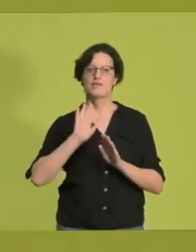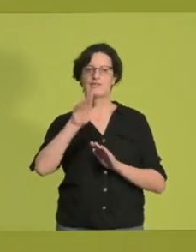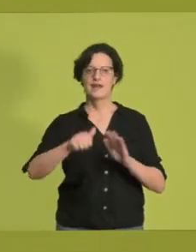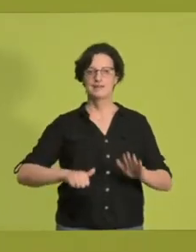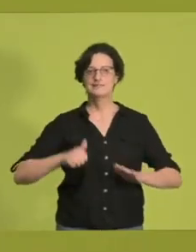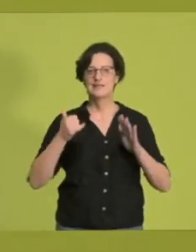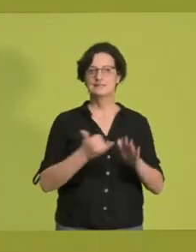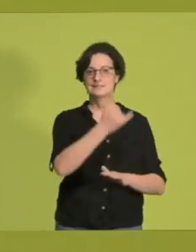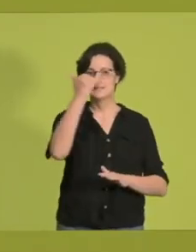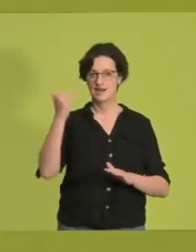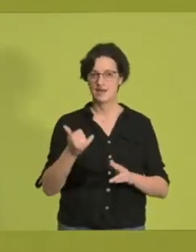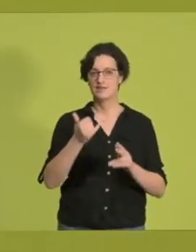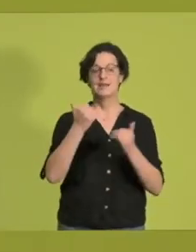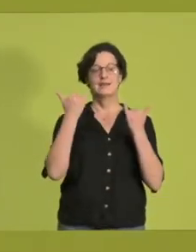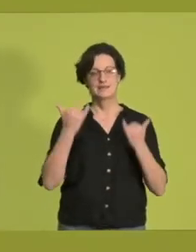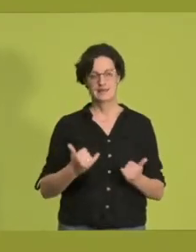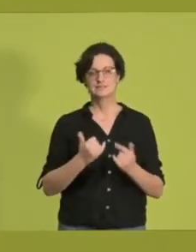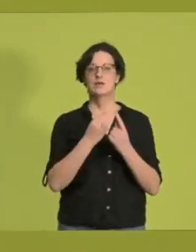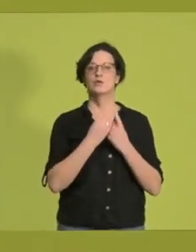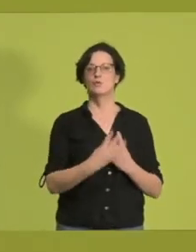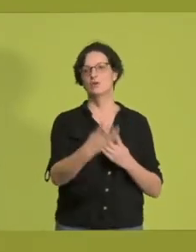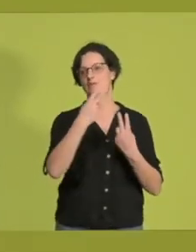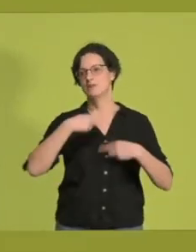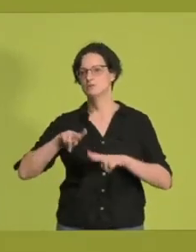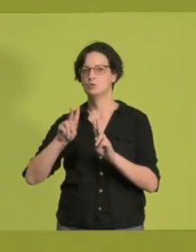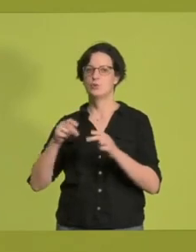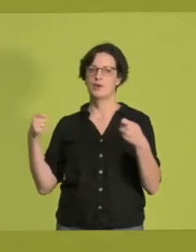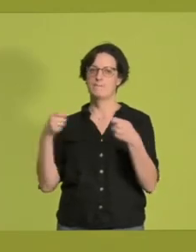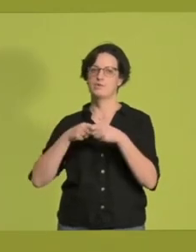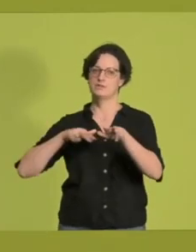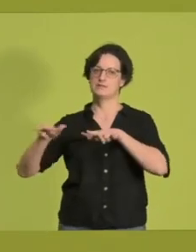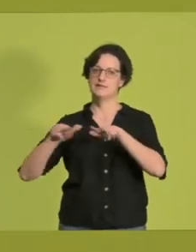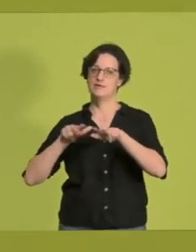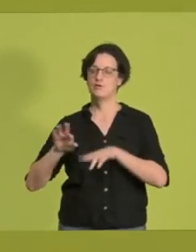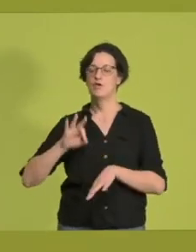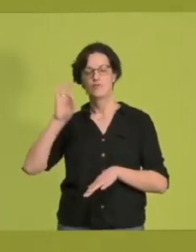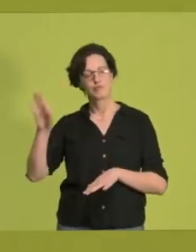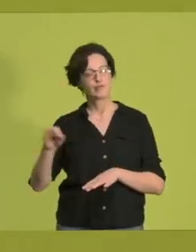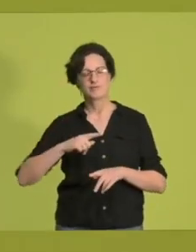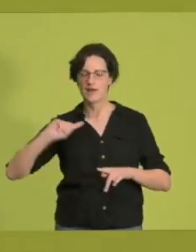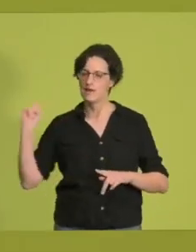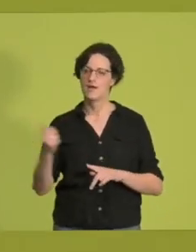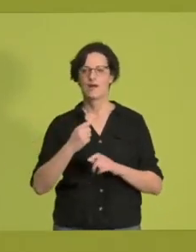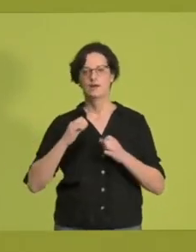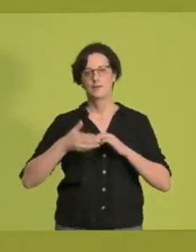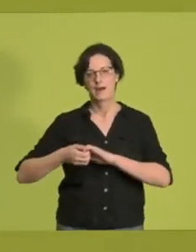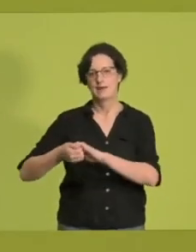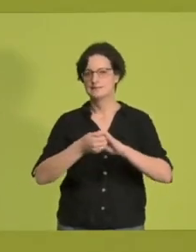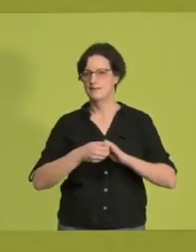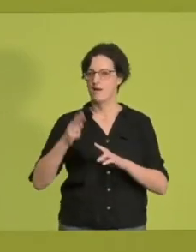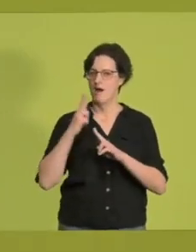endlich wieder Teil einer Bundesregierung. Dafür haben wir alle gemeinsam hart gekämpft. Klar,